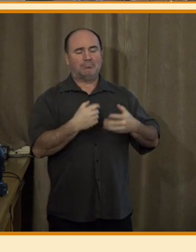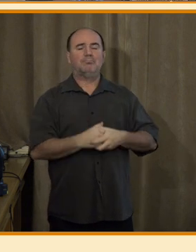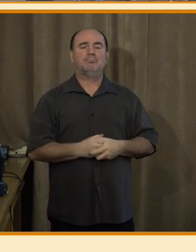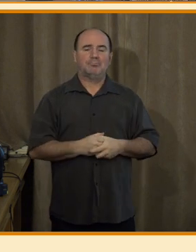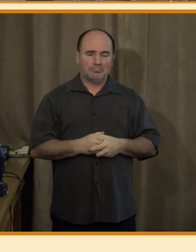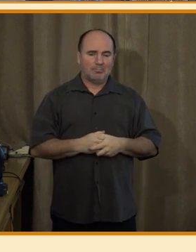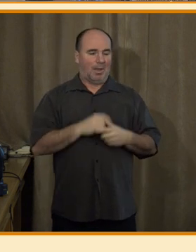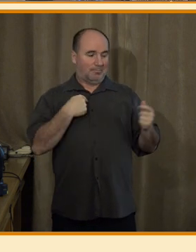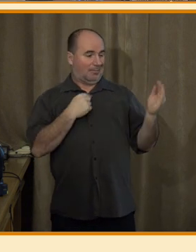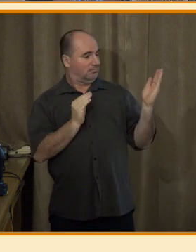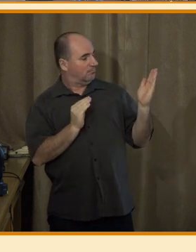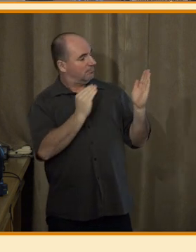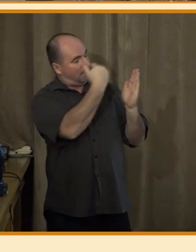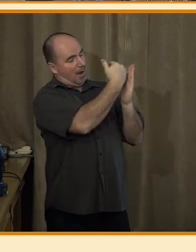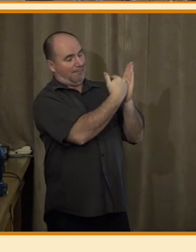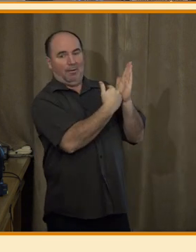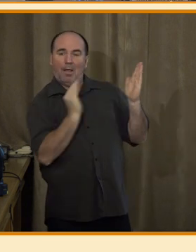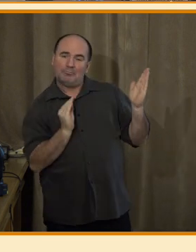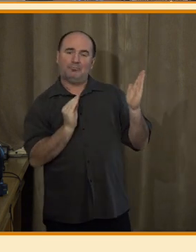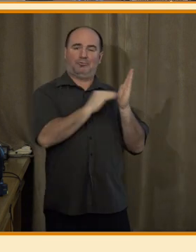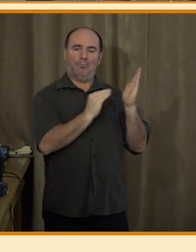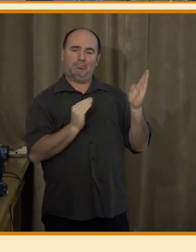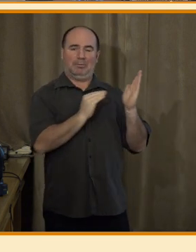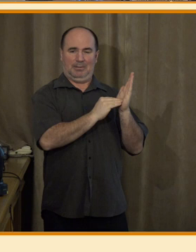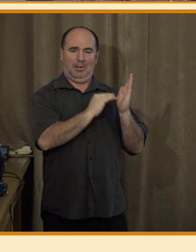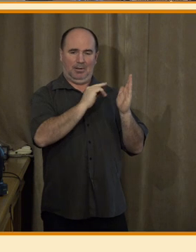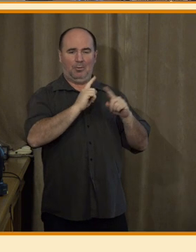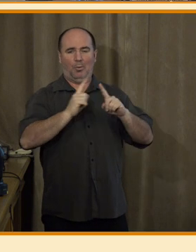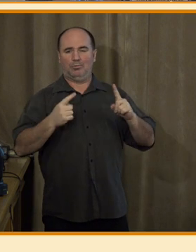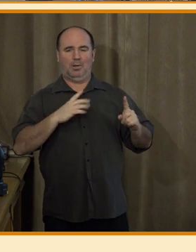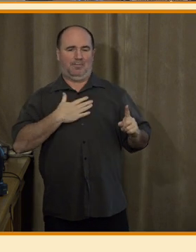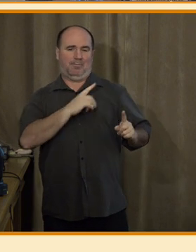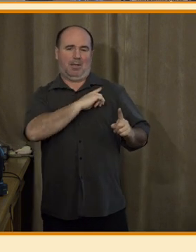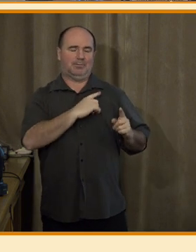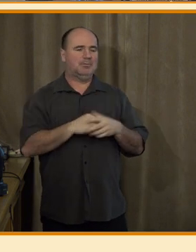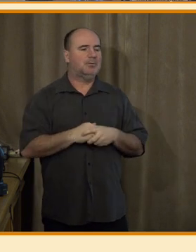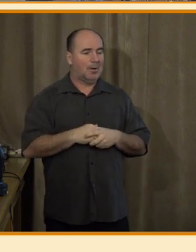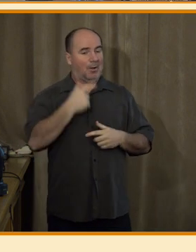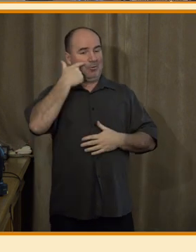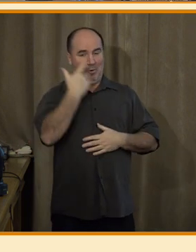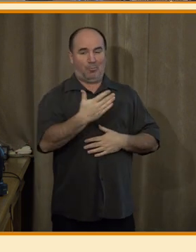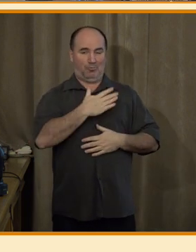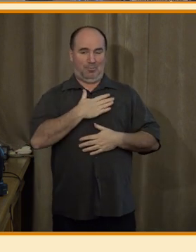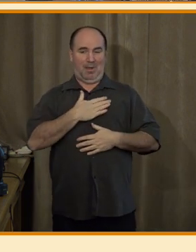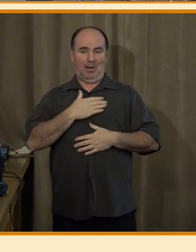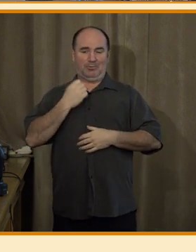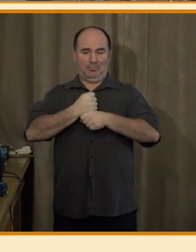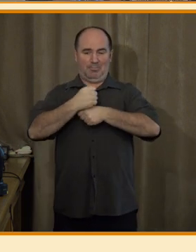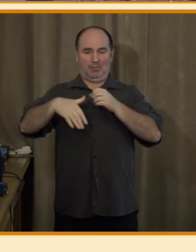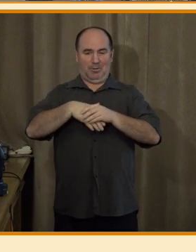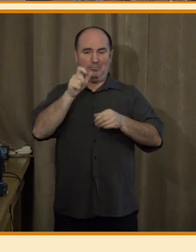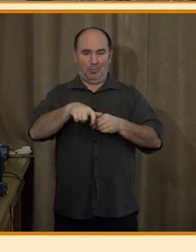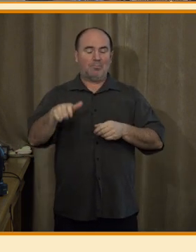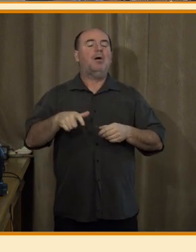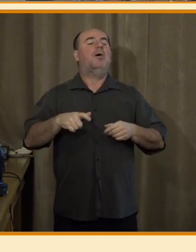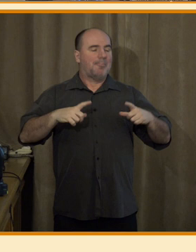k ním. Doporučujeme našim lidem, aby se z nástrojí generativní umělé inteligence učili pracovat.